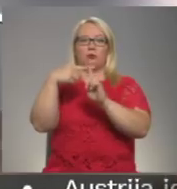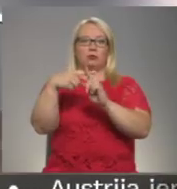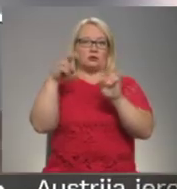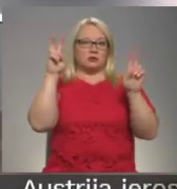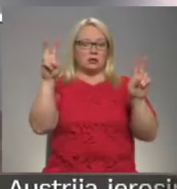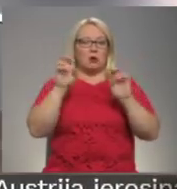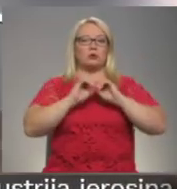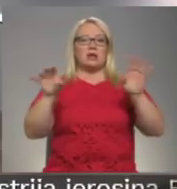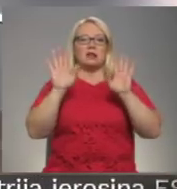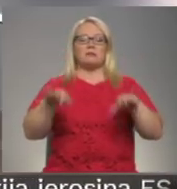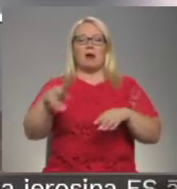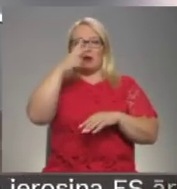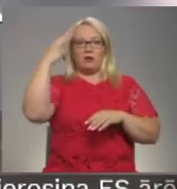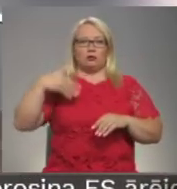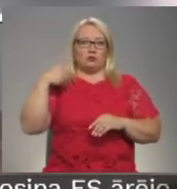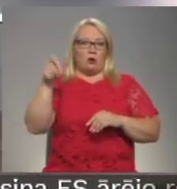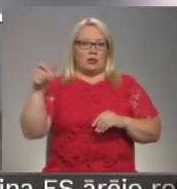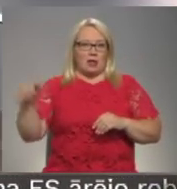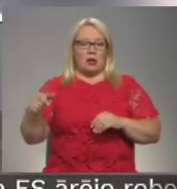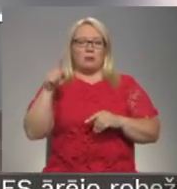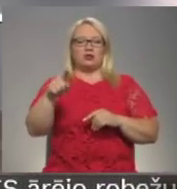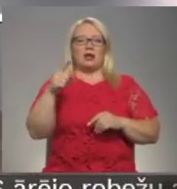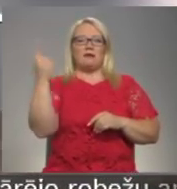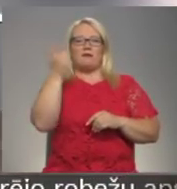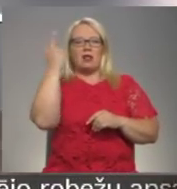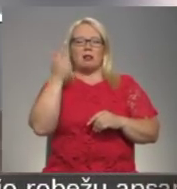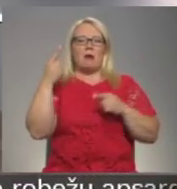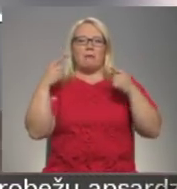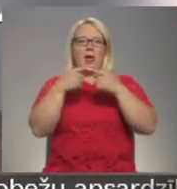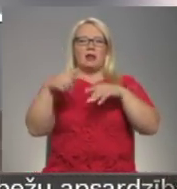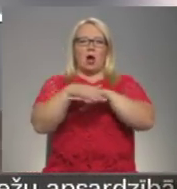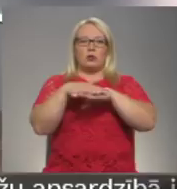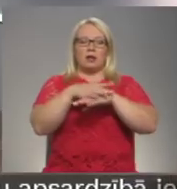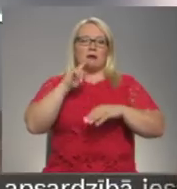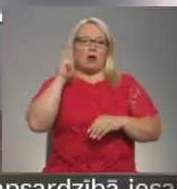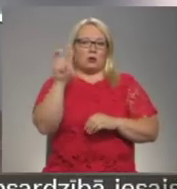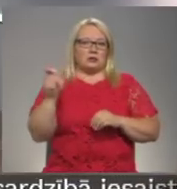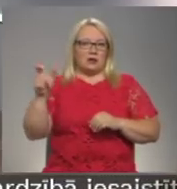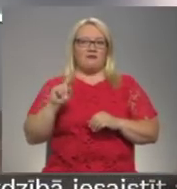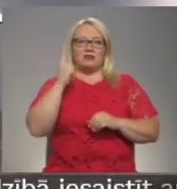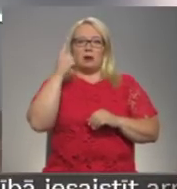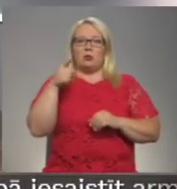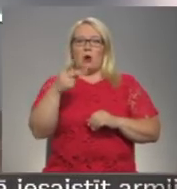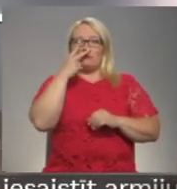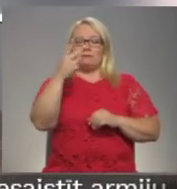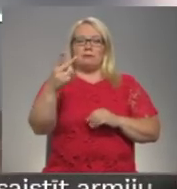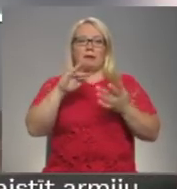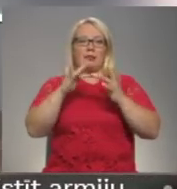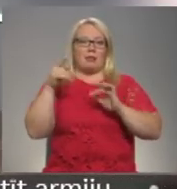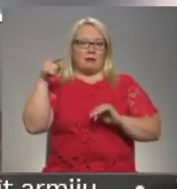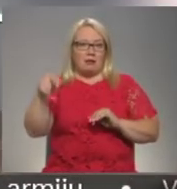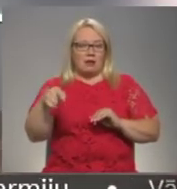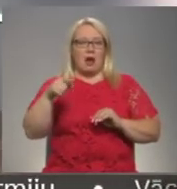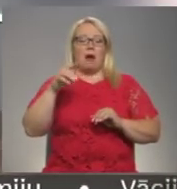un stāsts ir par vidusskolēniem. Tā kā seriāla mērķa auditorija ir jauni cilvēki, vispirms tas būs skatāms sociālajūs